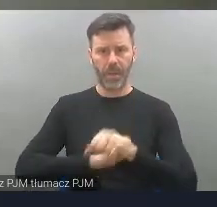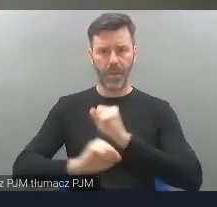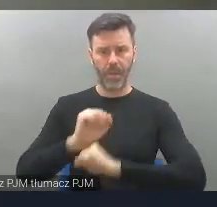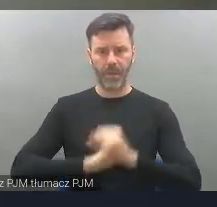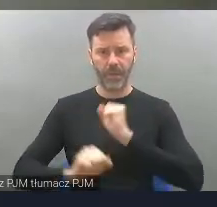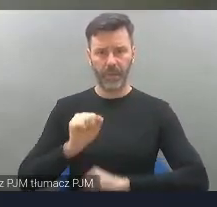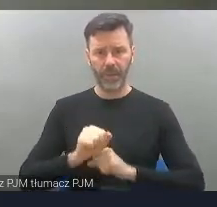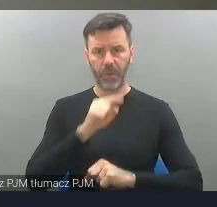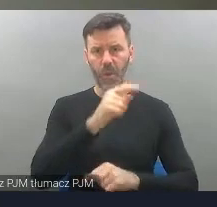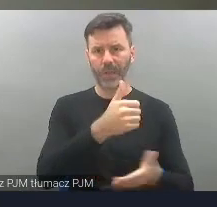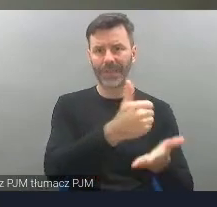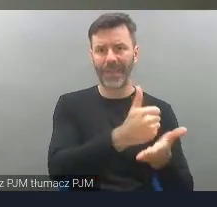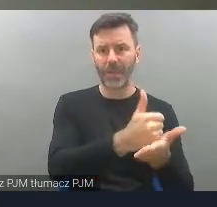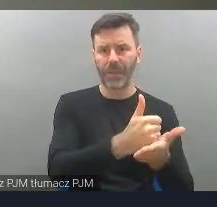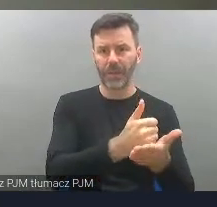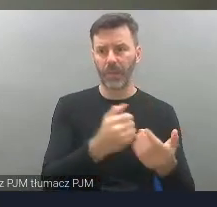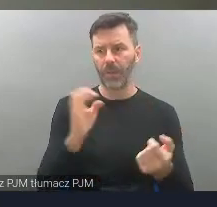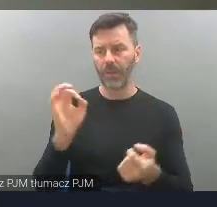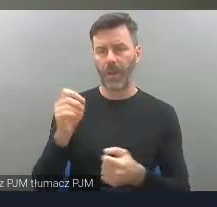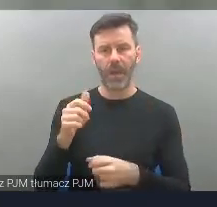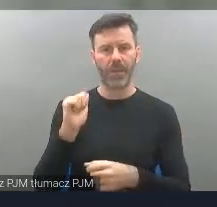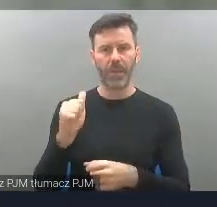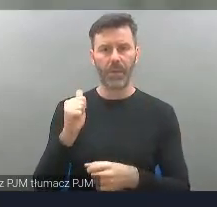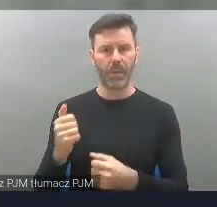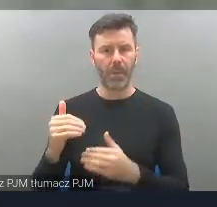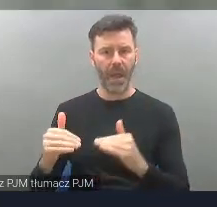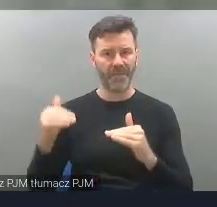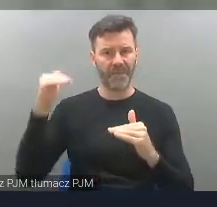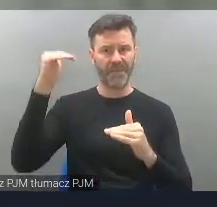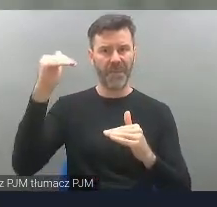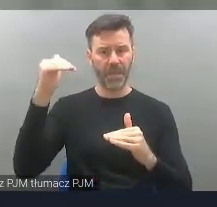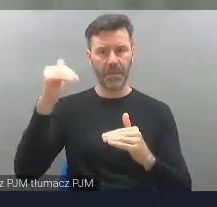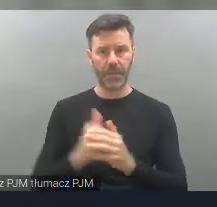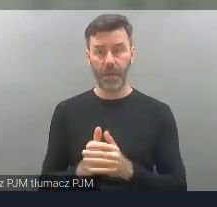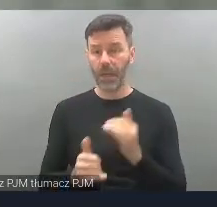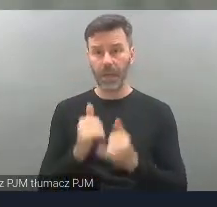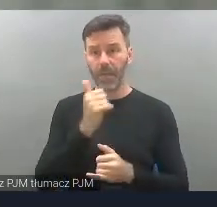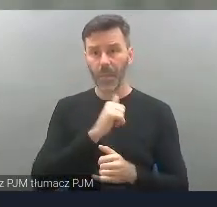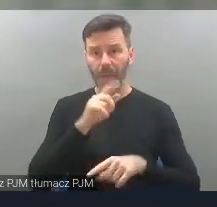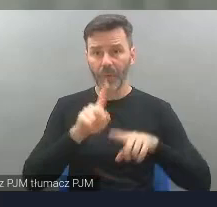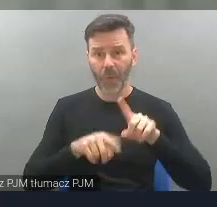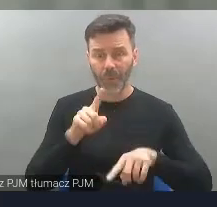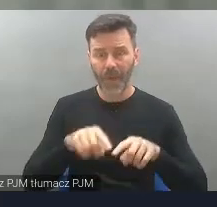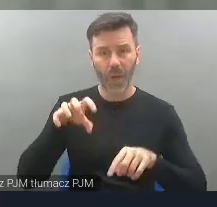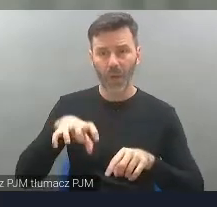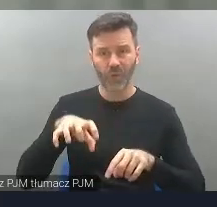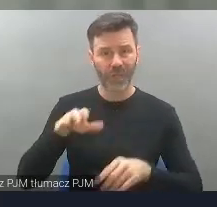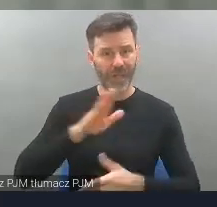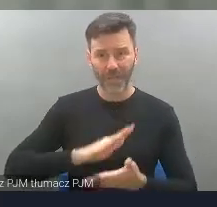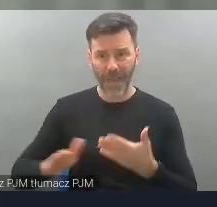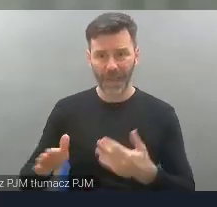na dane stanowisko mam zbyt wysokie kwalifikacje, a jak próbuję normalnie znaleźć pracę bez orzeczenia, to